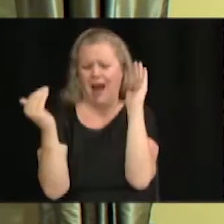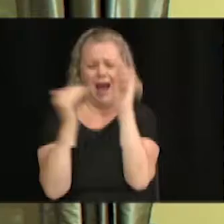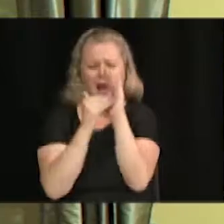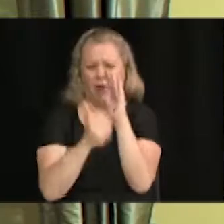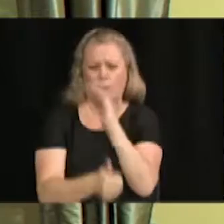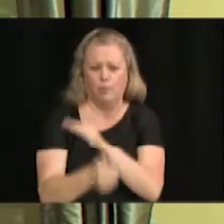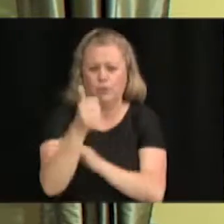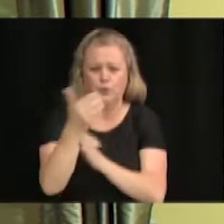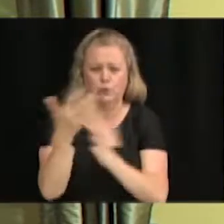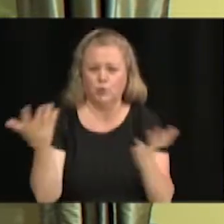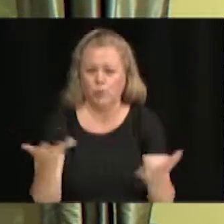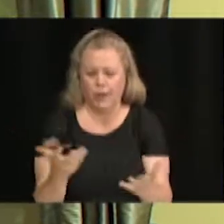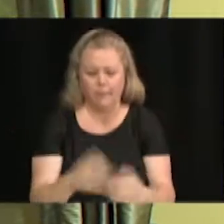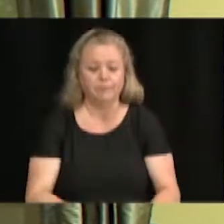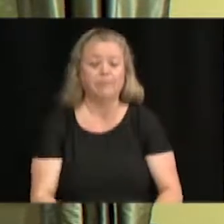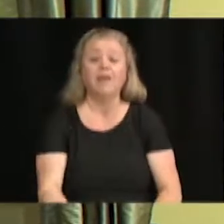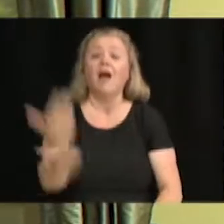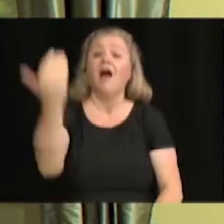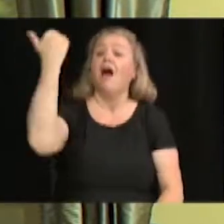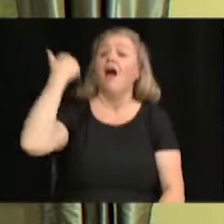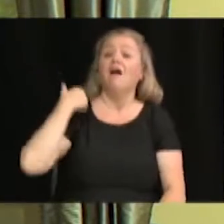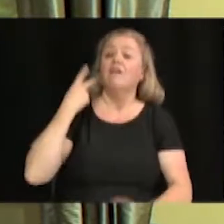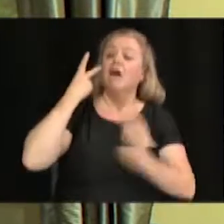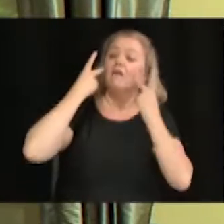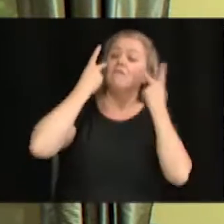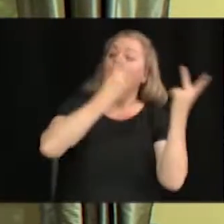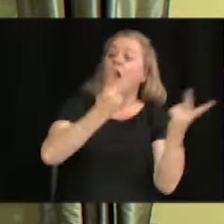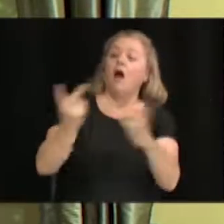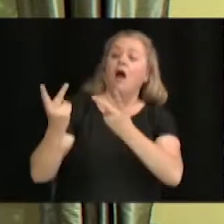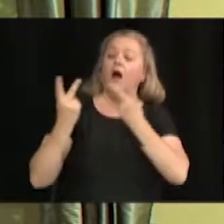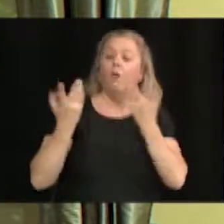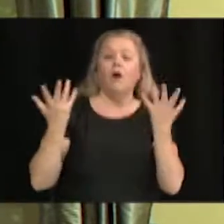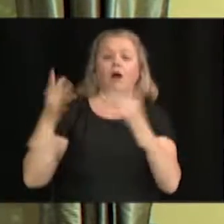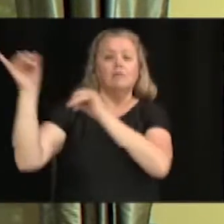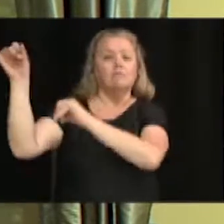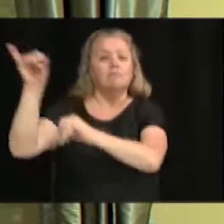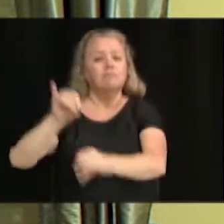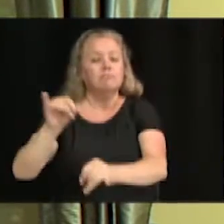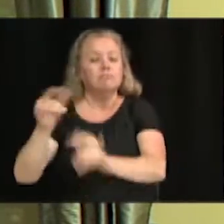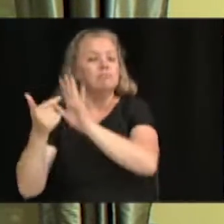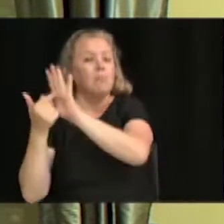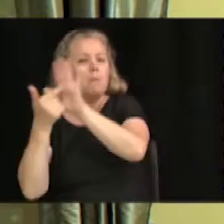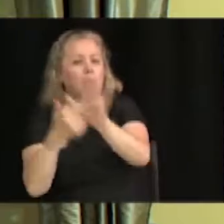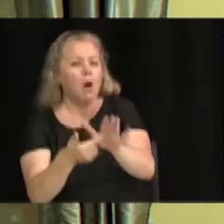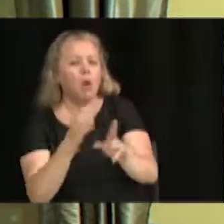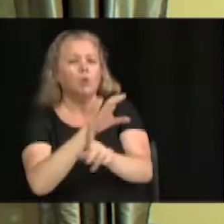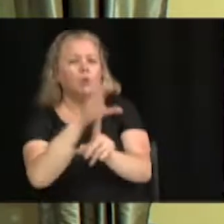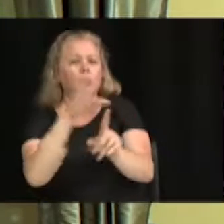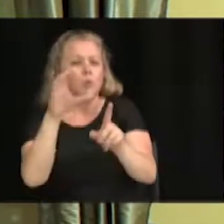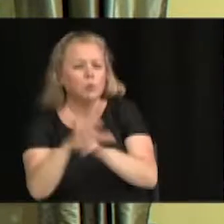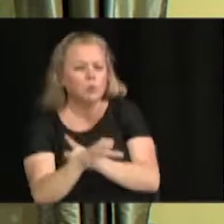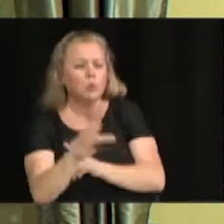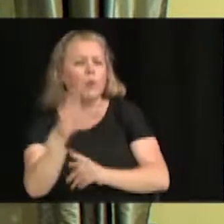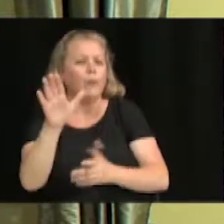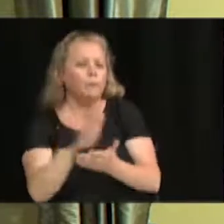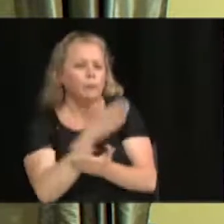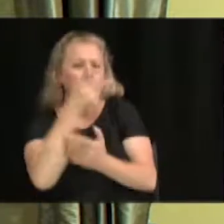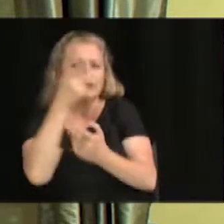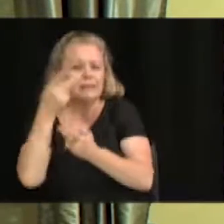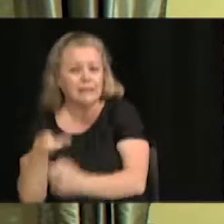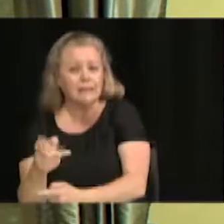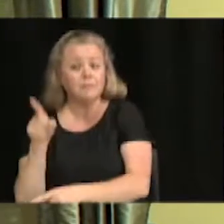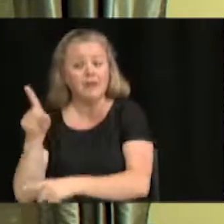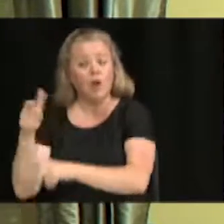'immigrants présenter leur culture, leur musique. Et là, les immigrants ont décidé, ont demandé au CAIBF qu'on puisse également